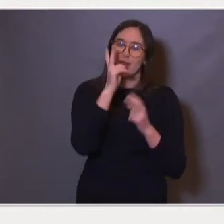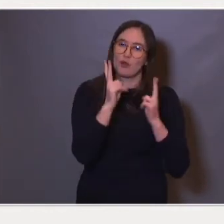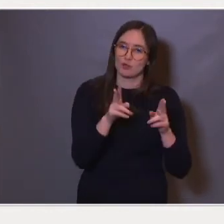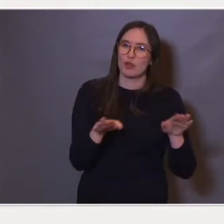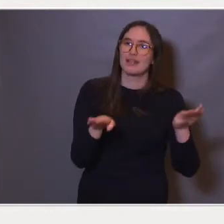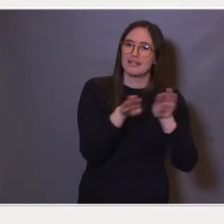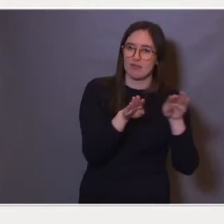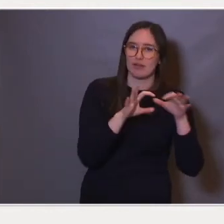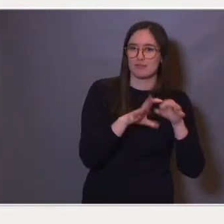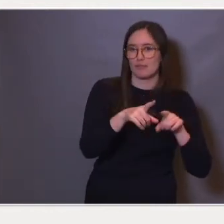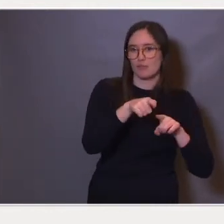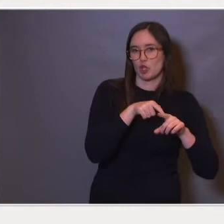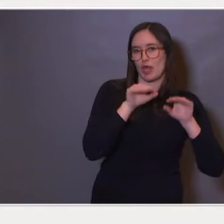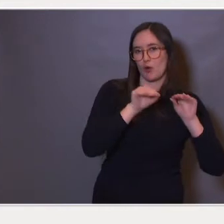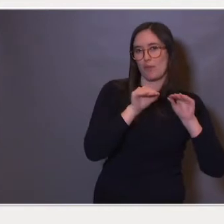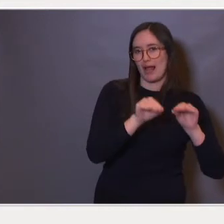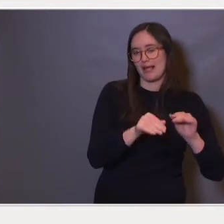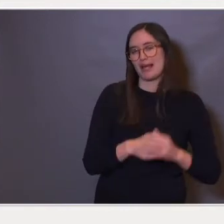begynneropplæringen.